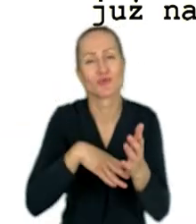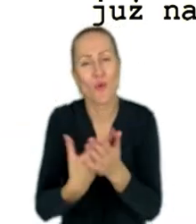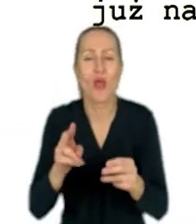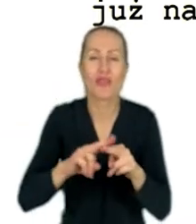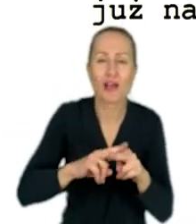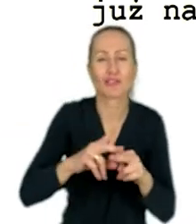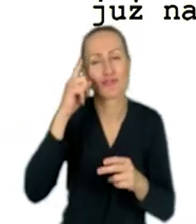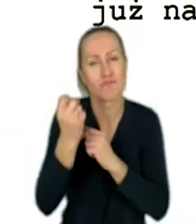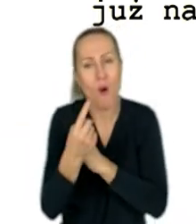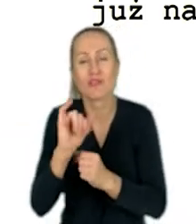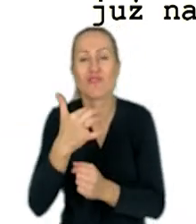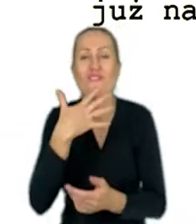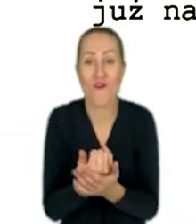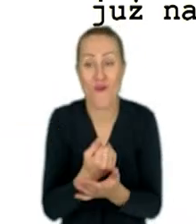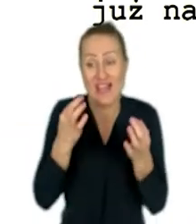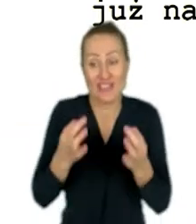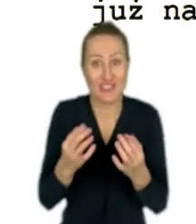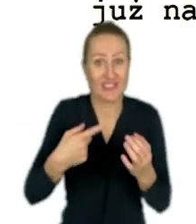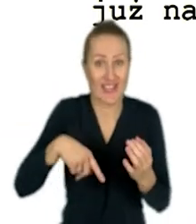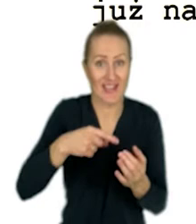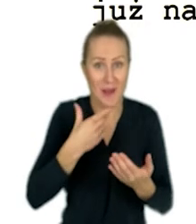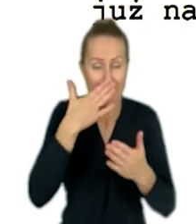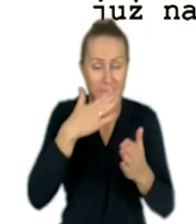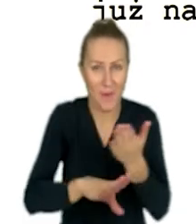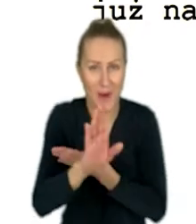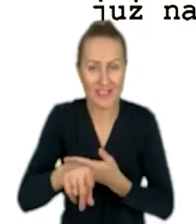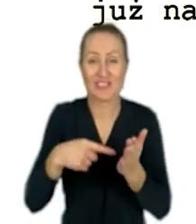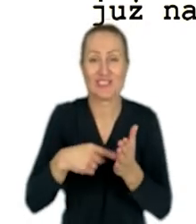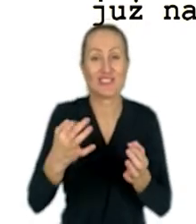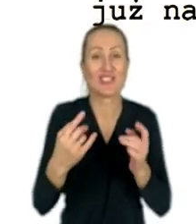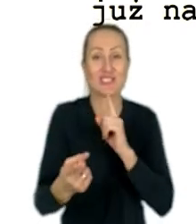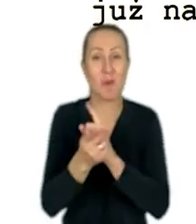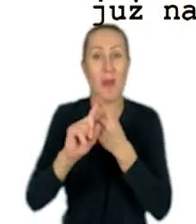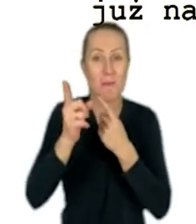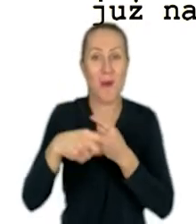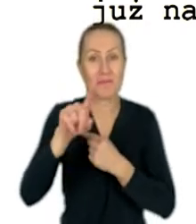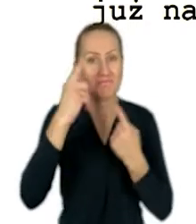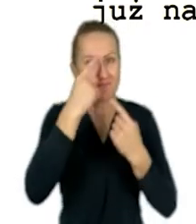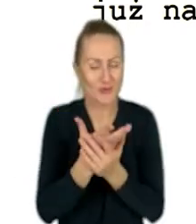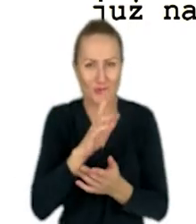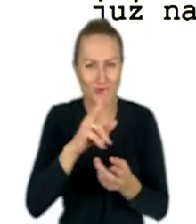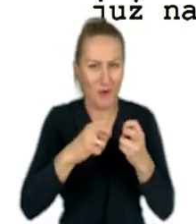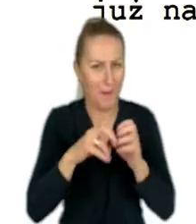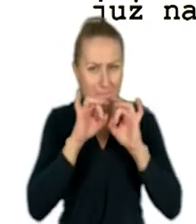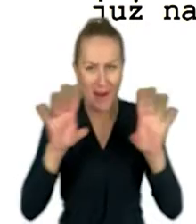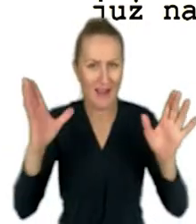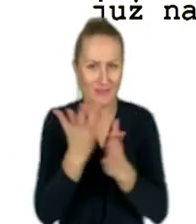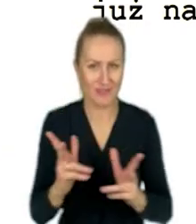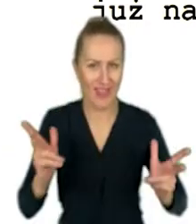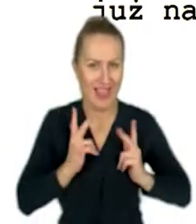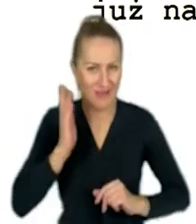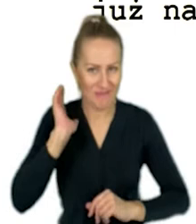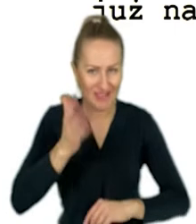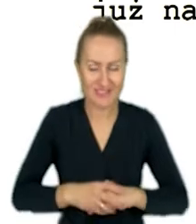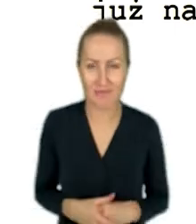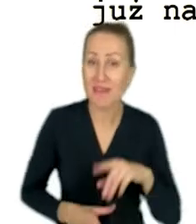użyć już na dzisiejszym polu, choć mam nadzieję, że po dzisiejszym spotkaniu już nie będziecie mieli więcej poli, tylko będziecie mogli odpoczywać. Ale